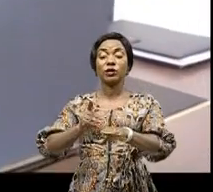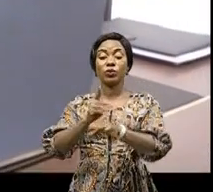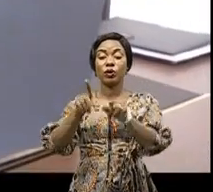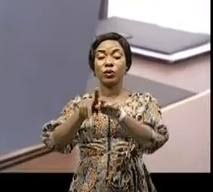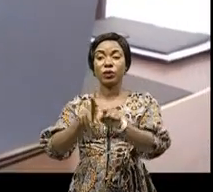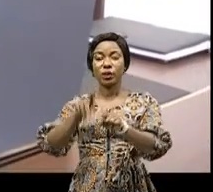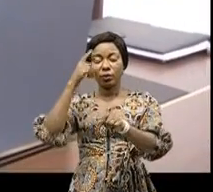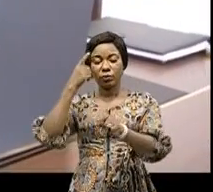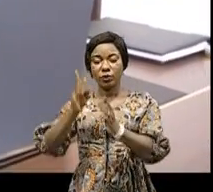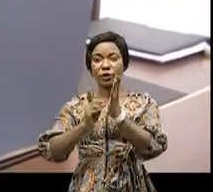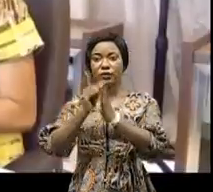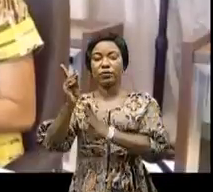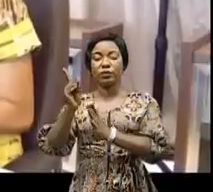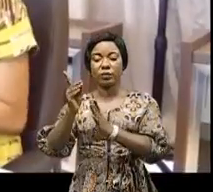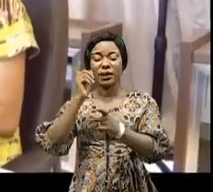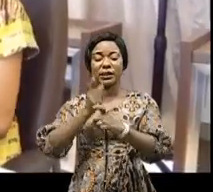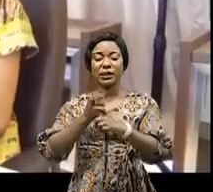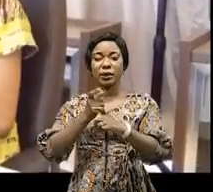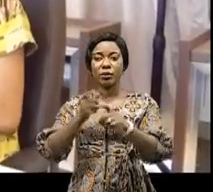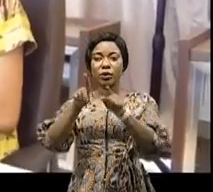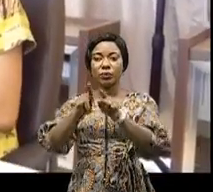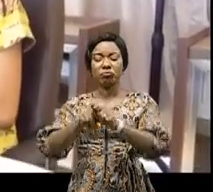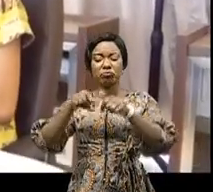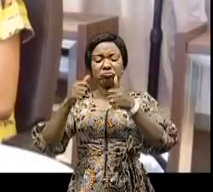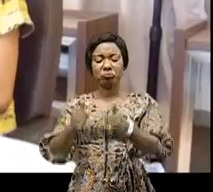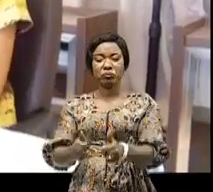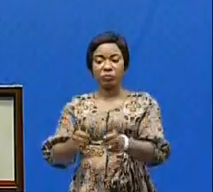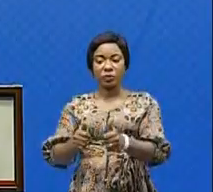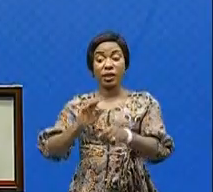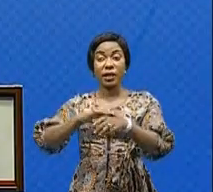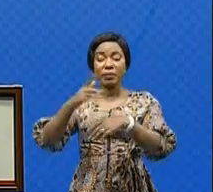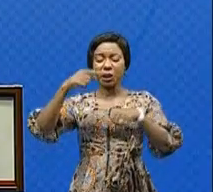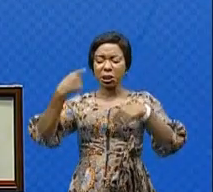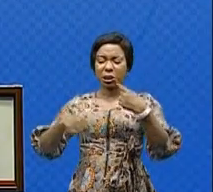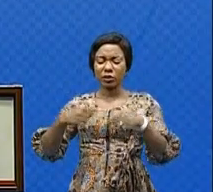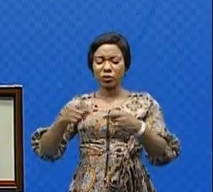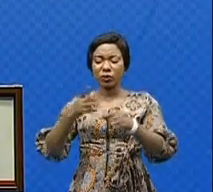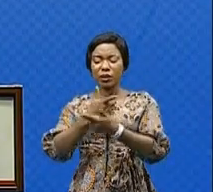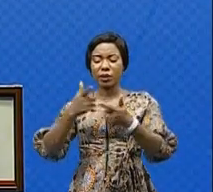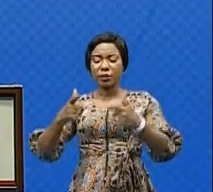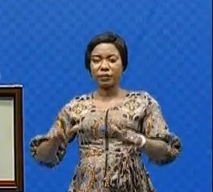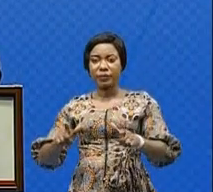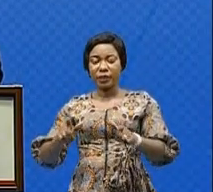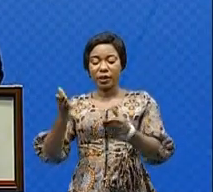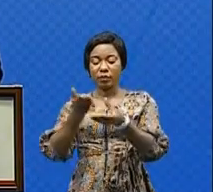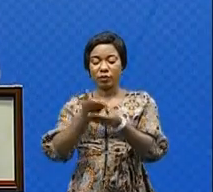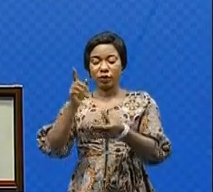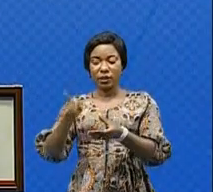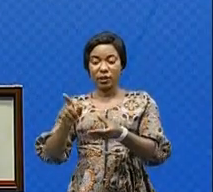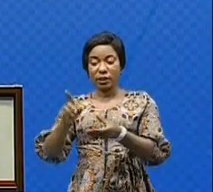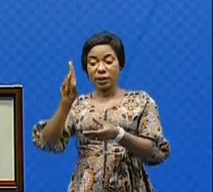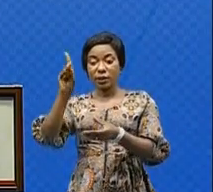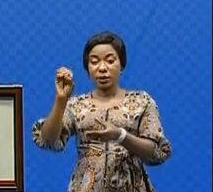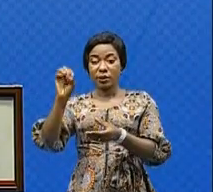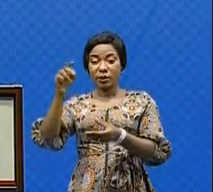'assurer un développement durable et harmonieux. Après débat et délibération, ce projet de décret a